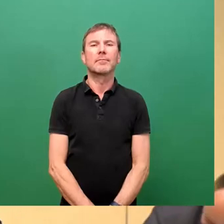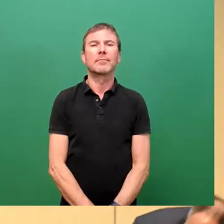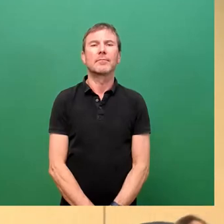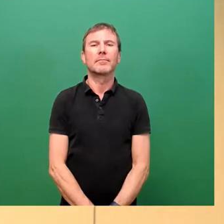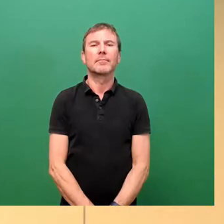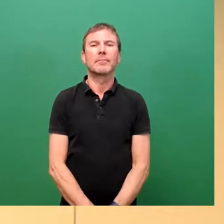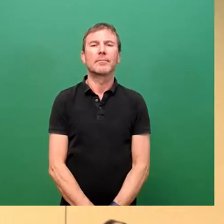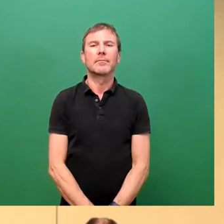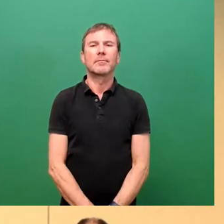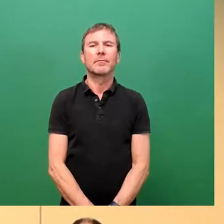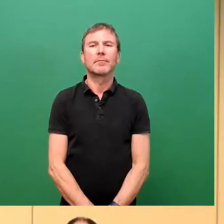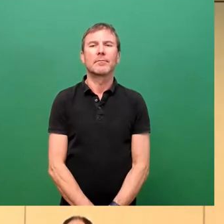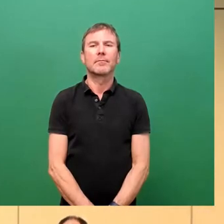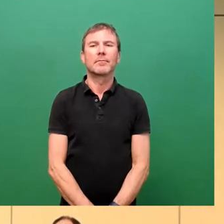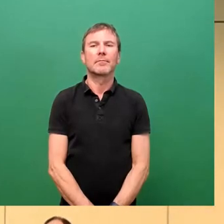Applaus Vielen Dank.